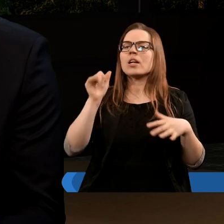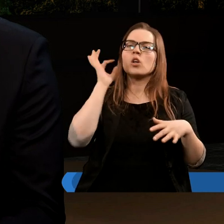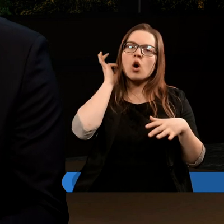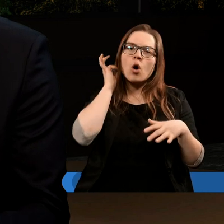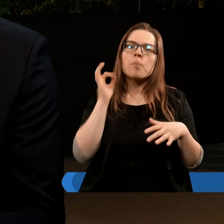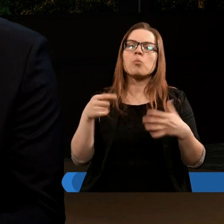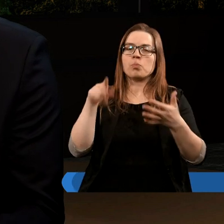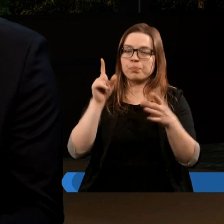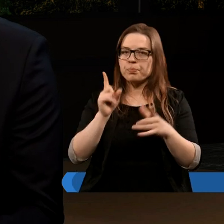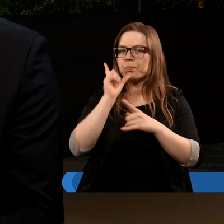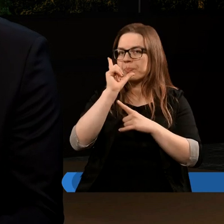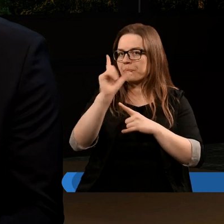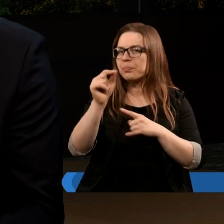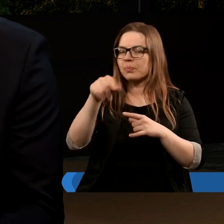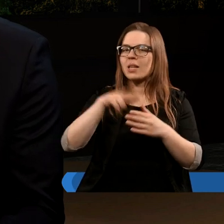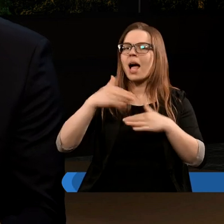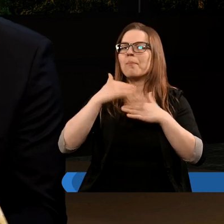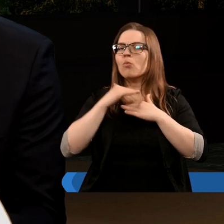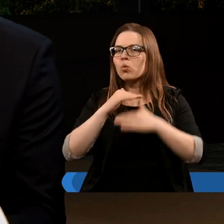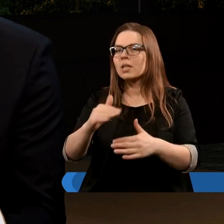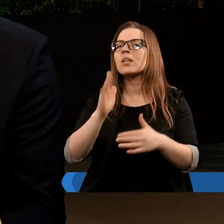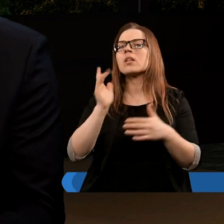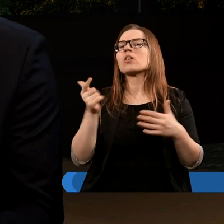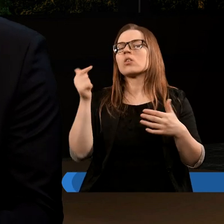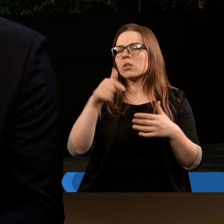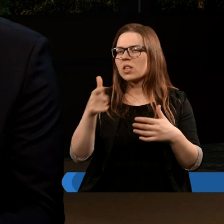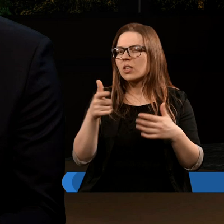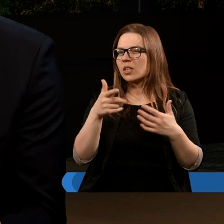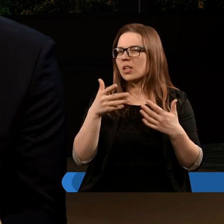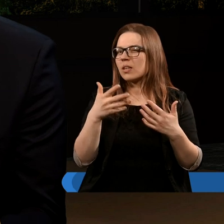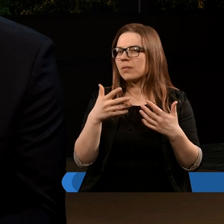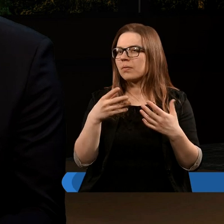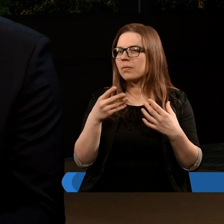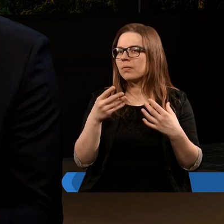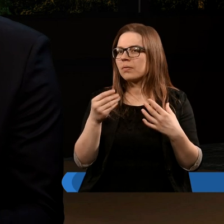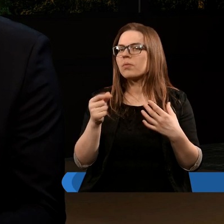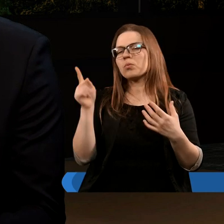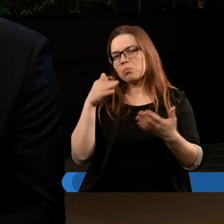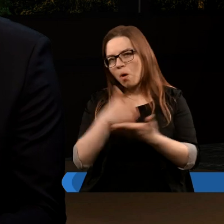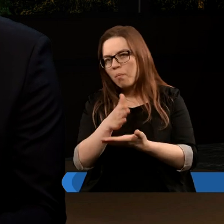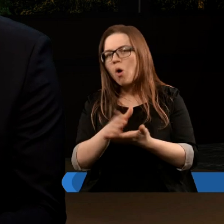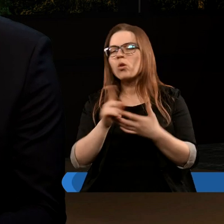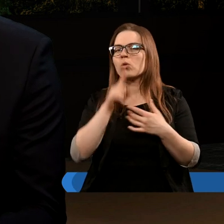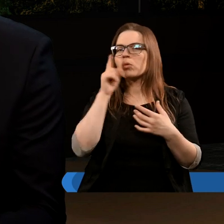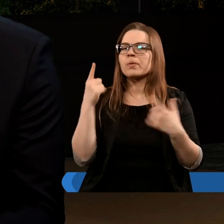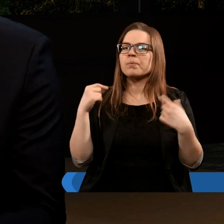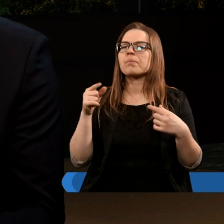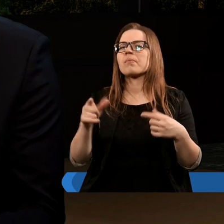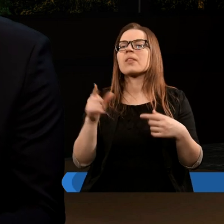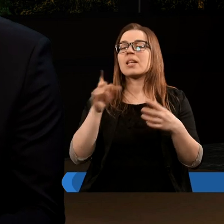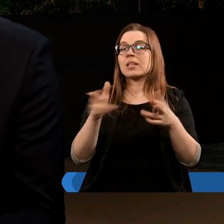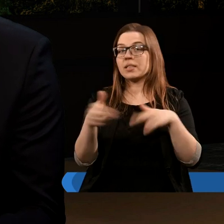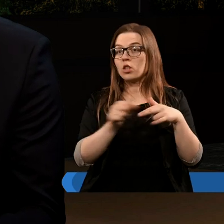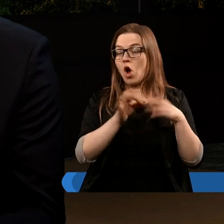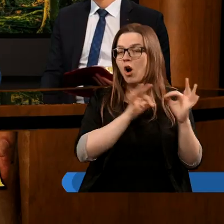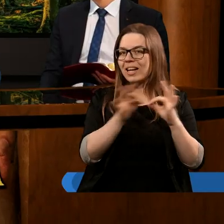kobieta gdzieś udała się na puste miejsca, później jeszcze przyszła jej ziemia z pomocą. Gdybyśmy wrócili do